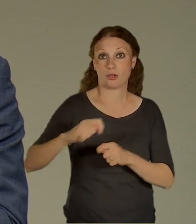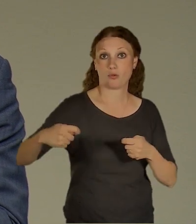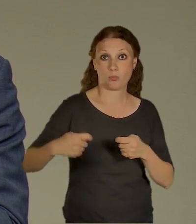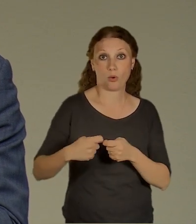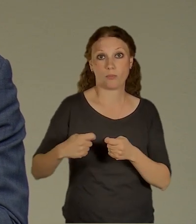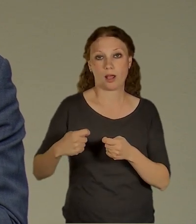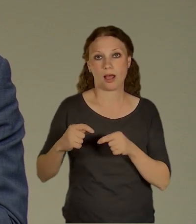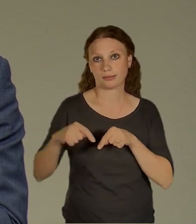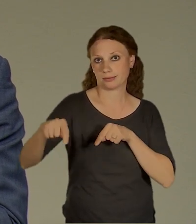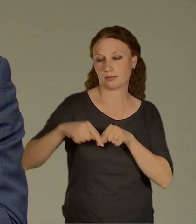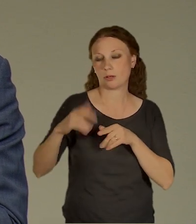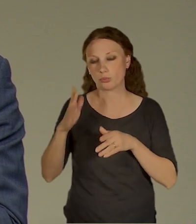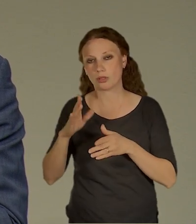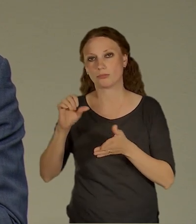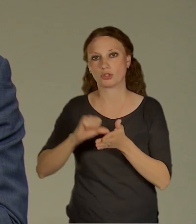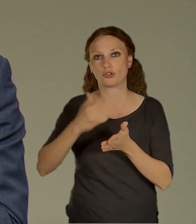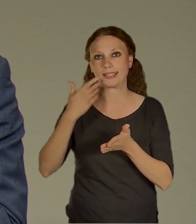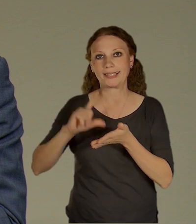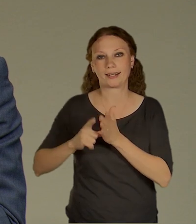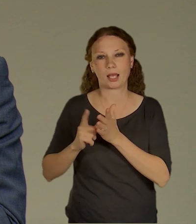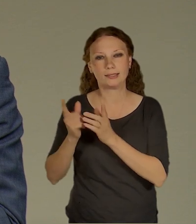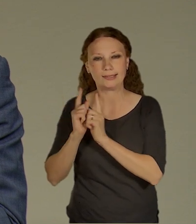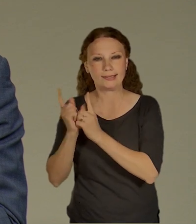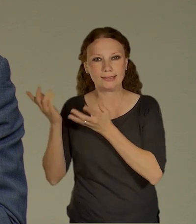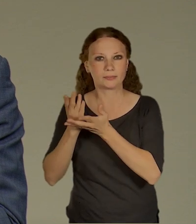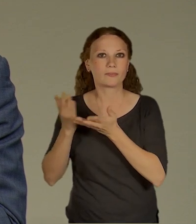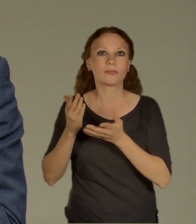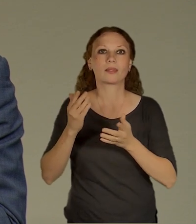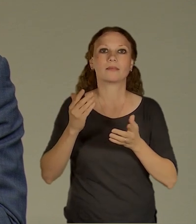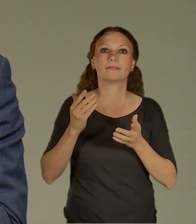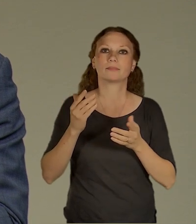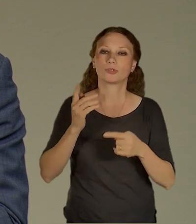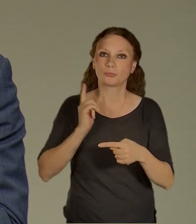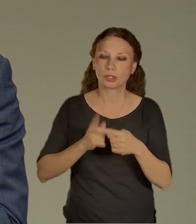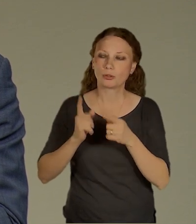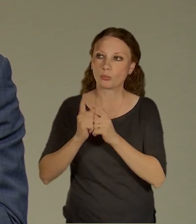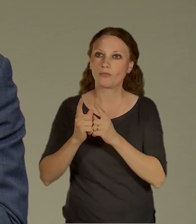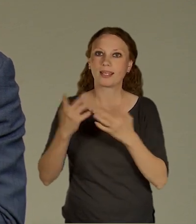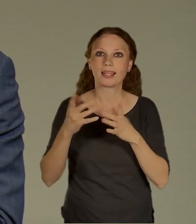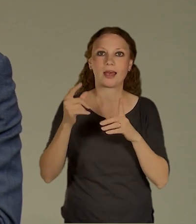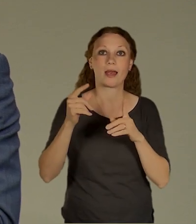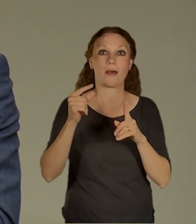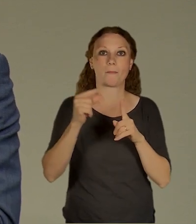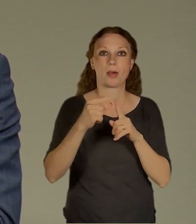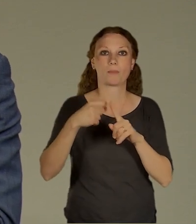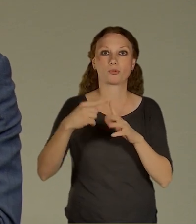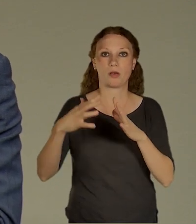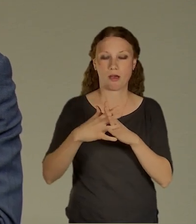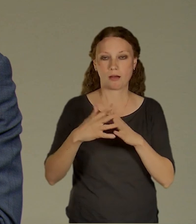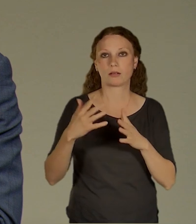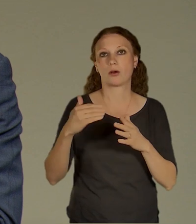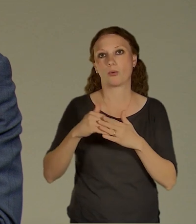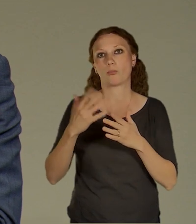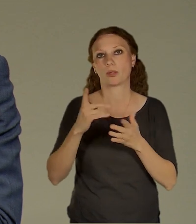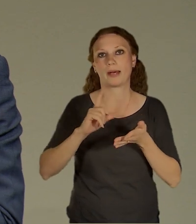definovat vlastně tu koncepci, kde by měly ty P plus R parkoviště být a podobně. V něčem, co se jmenuje nějaký regionální plán